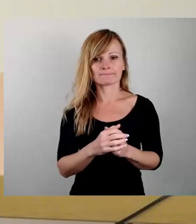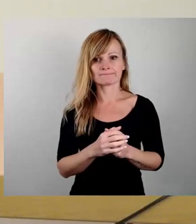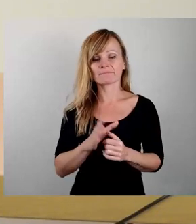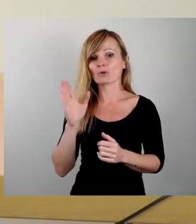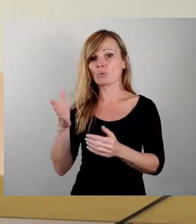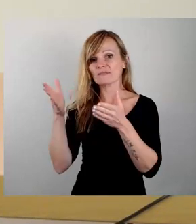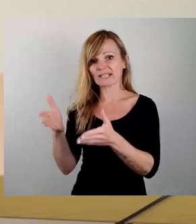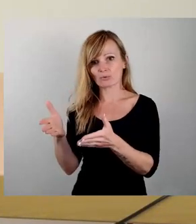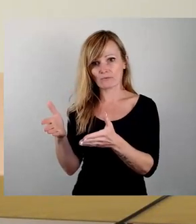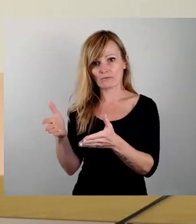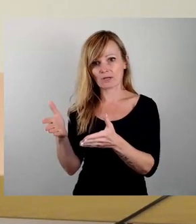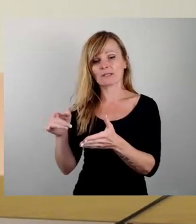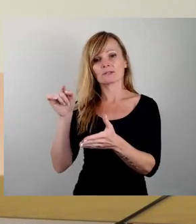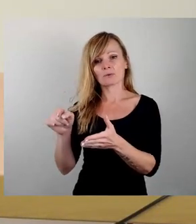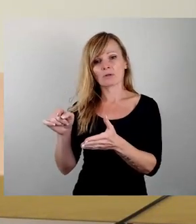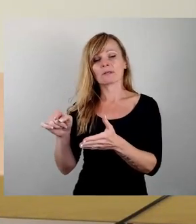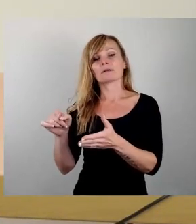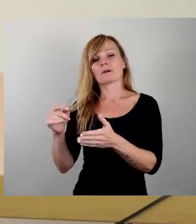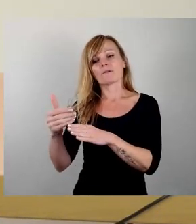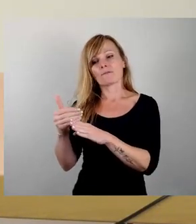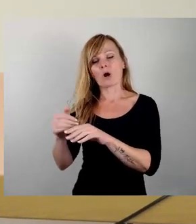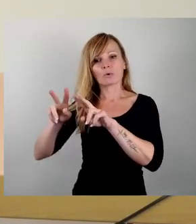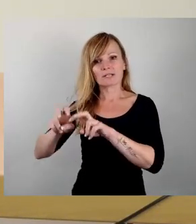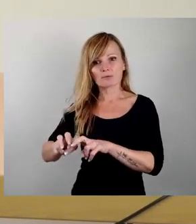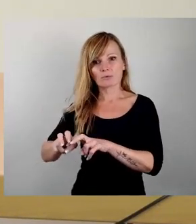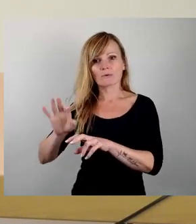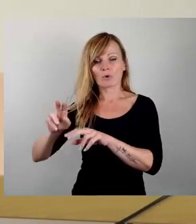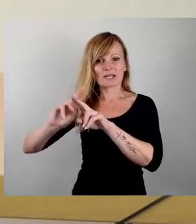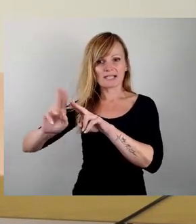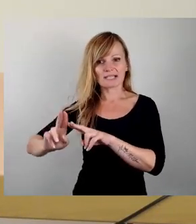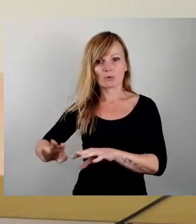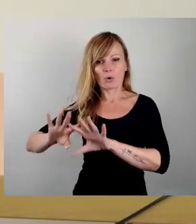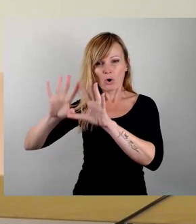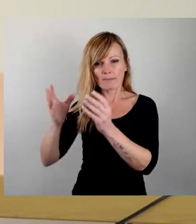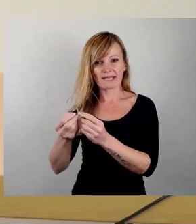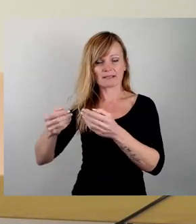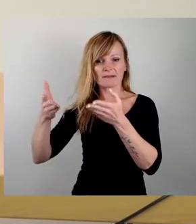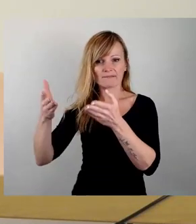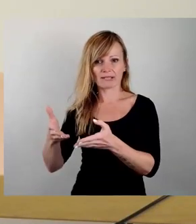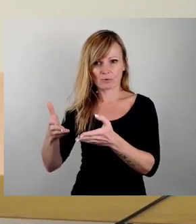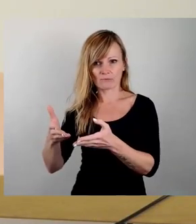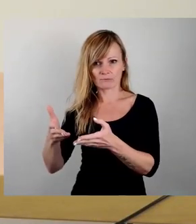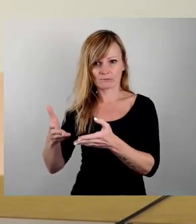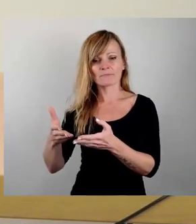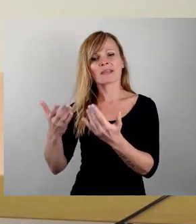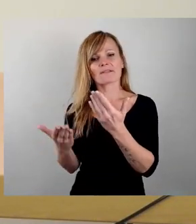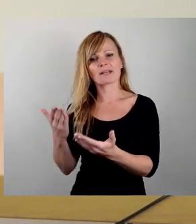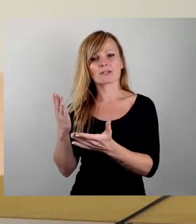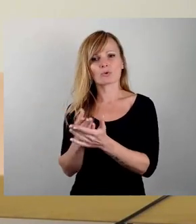ist es so, dass es eine Reihe von Voruntersuchungen zur Sanierung des ganzen Friedhofes gibt. Sie haben das ja unter anderem mit dem